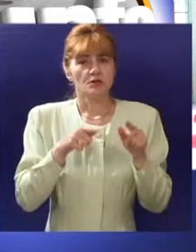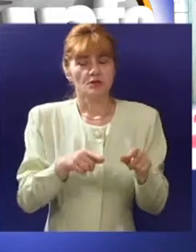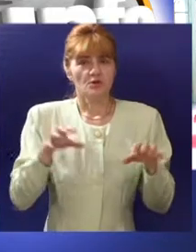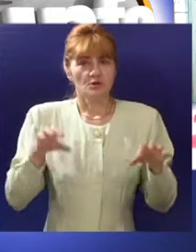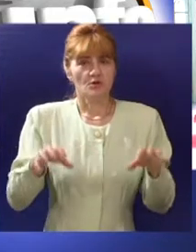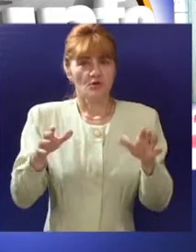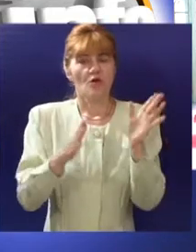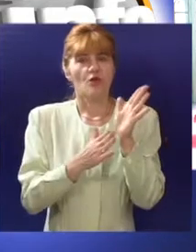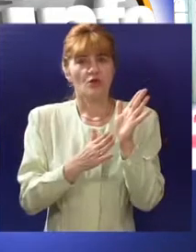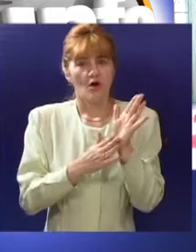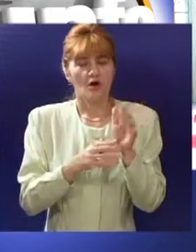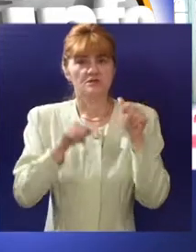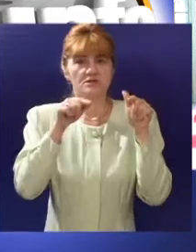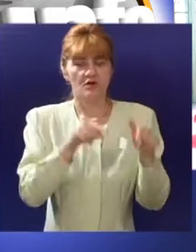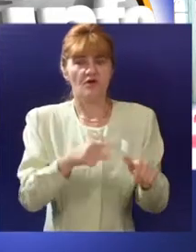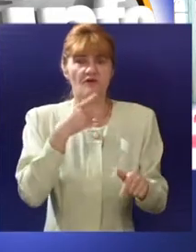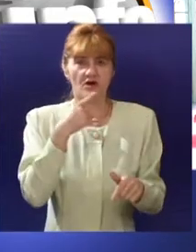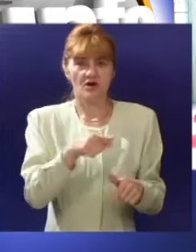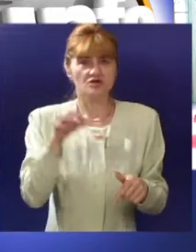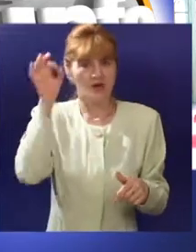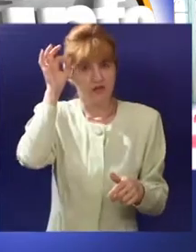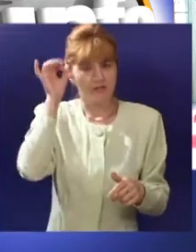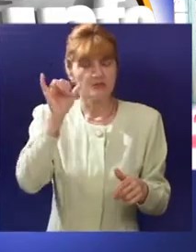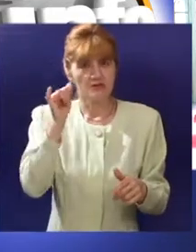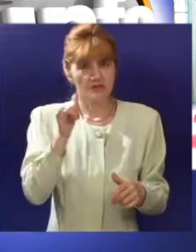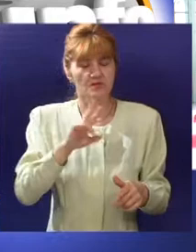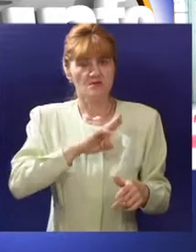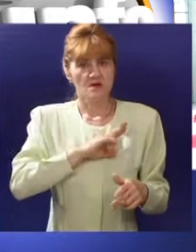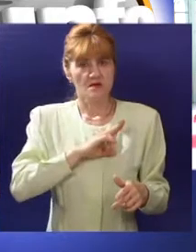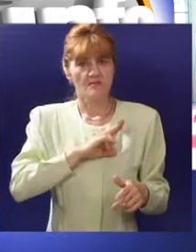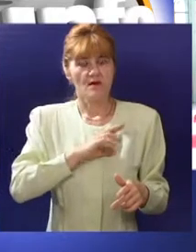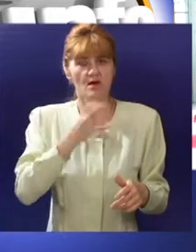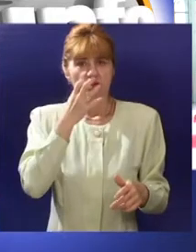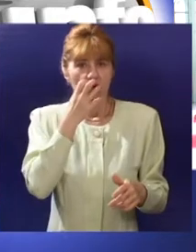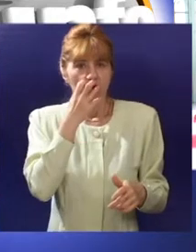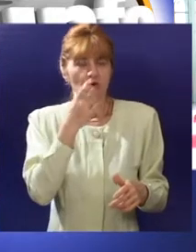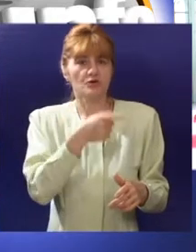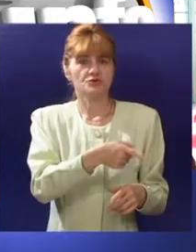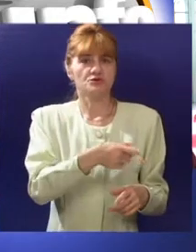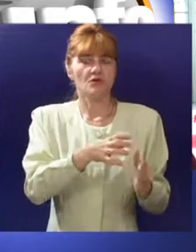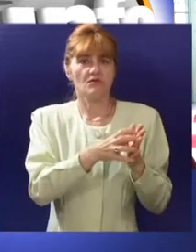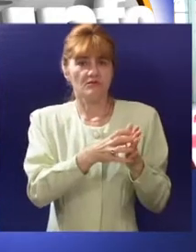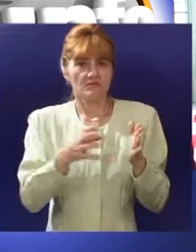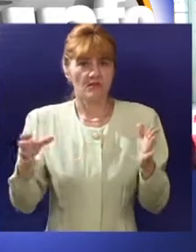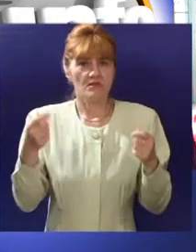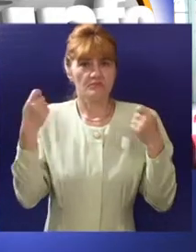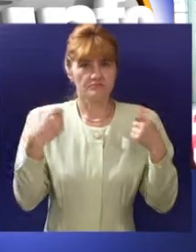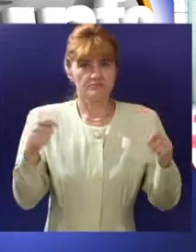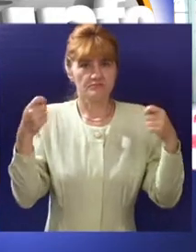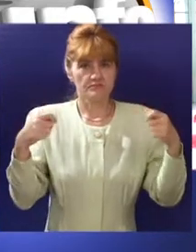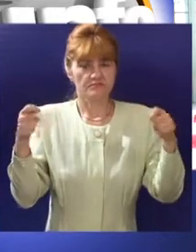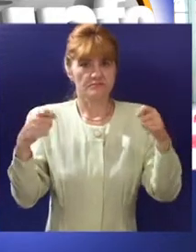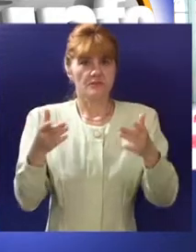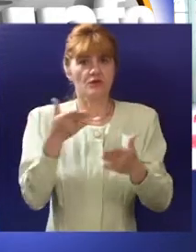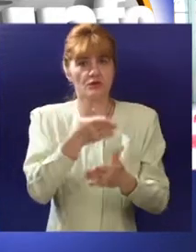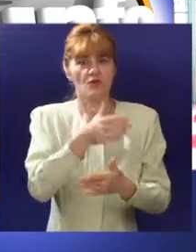suštini tih pogona, a to je dokaz ove izjave da Simens zaista ima nameru da u ovom gradu naprijeduje i da razvija svoje proizvodne kapacitete.